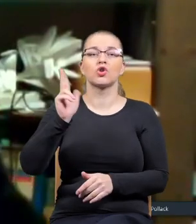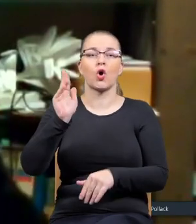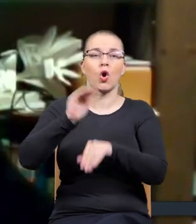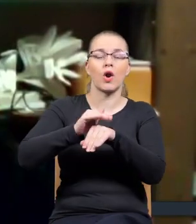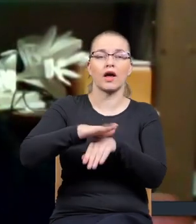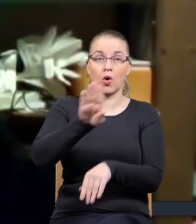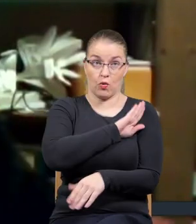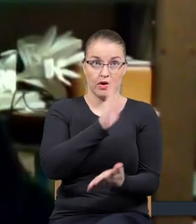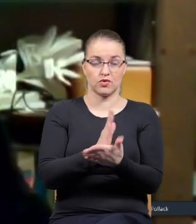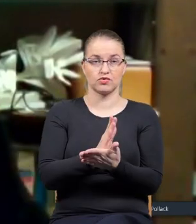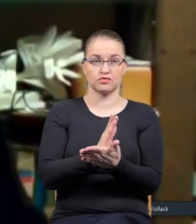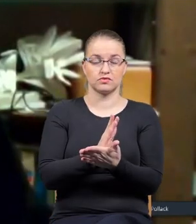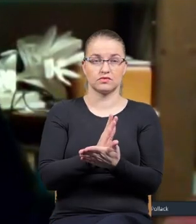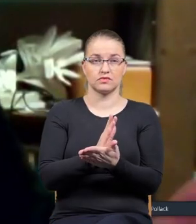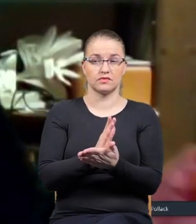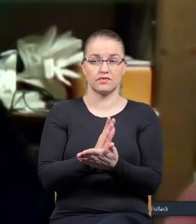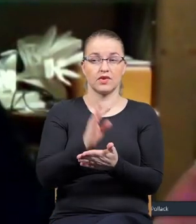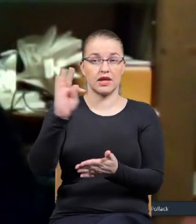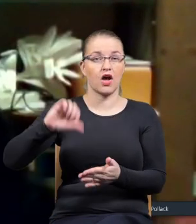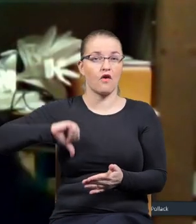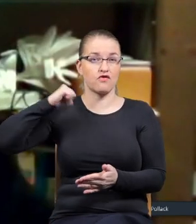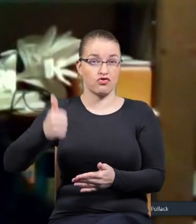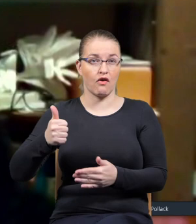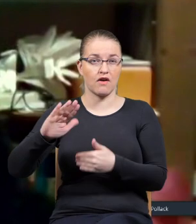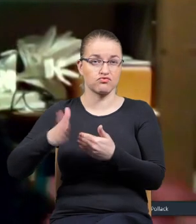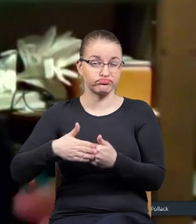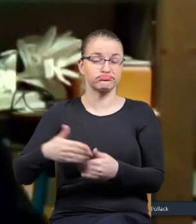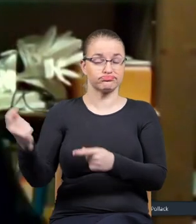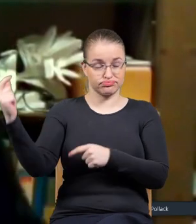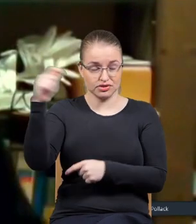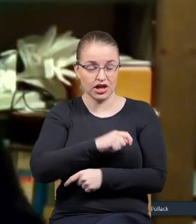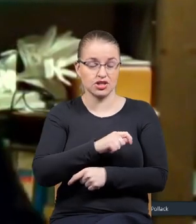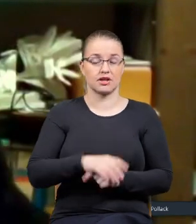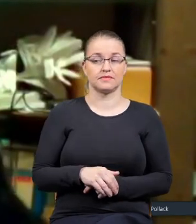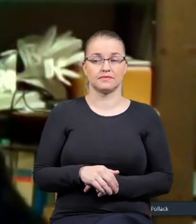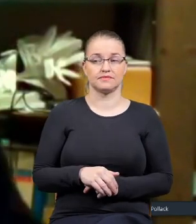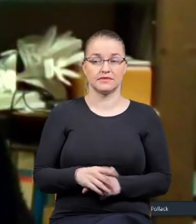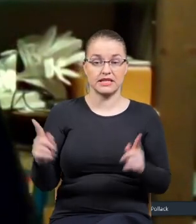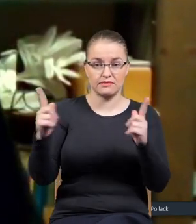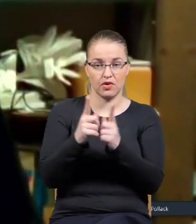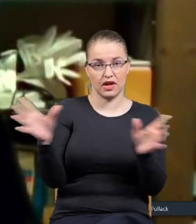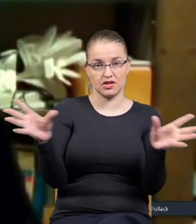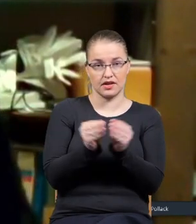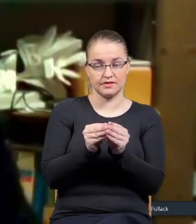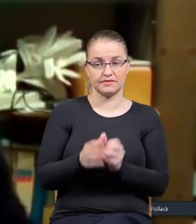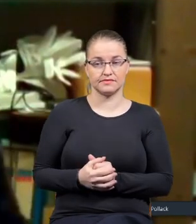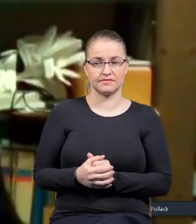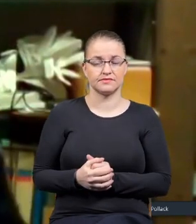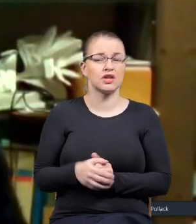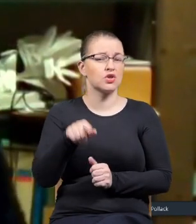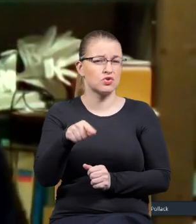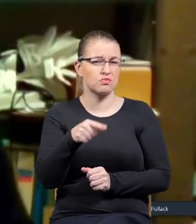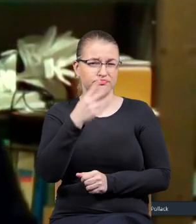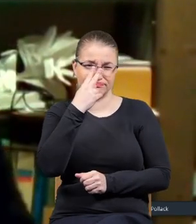umarł, a do jego znowu też normalnie przyjeźdża, żeby się spotkać z nami. Więc tutaj